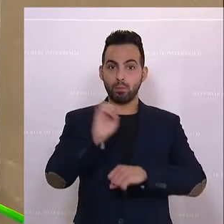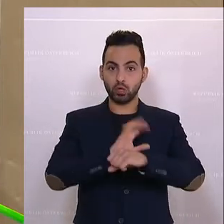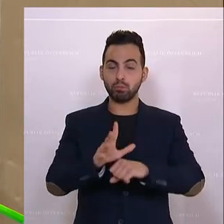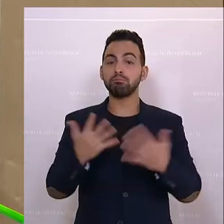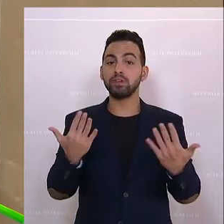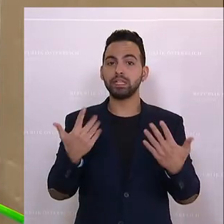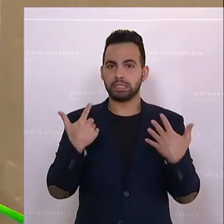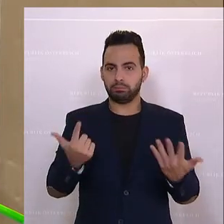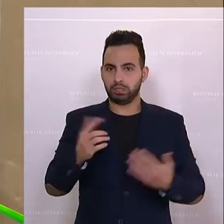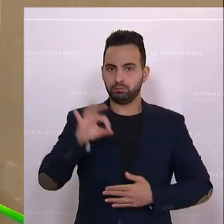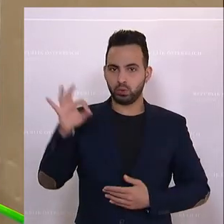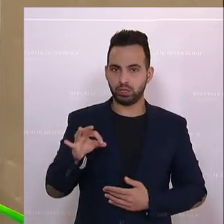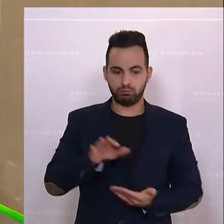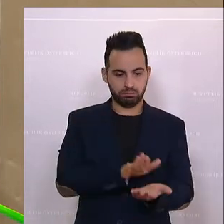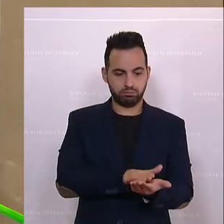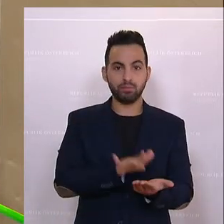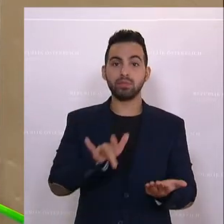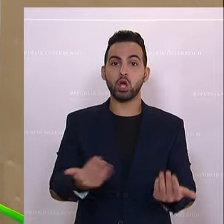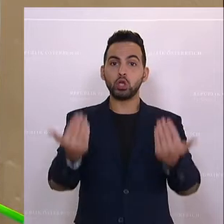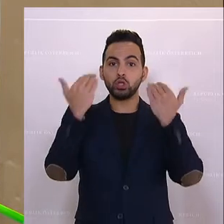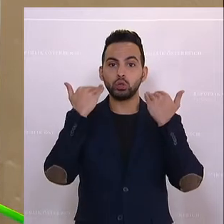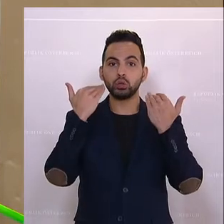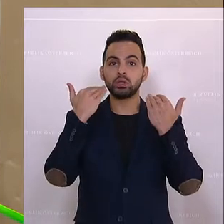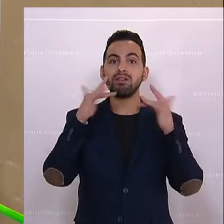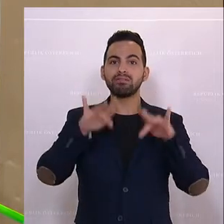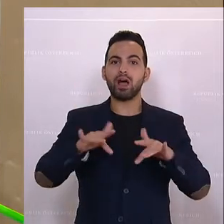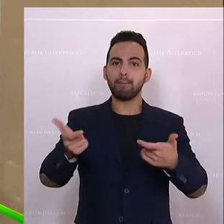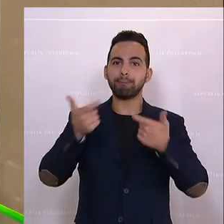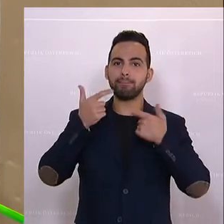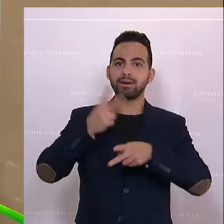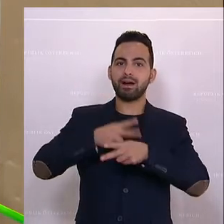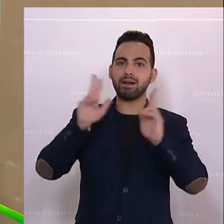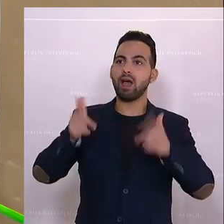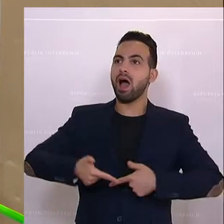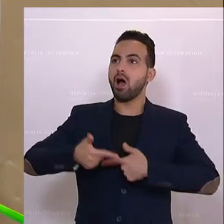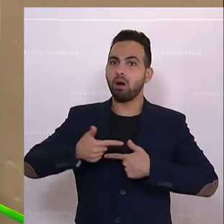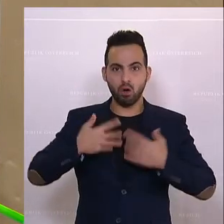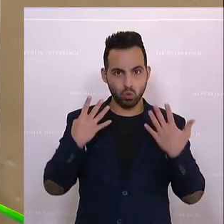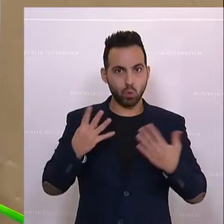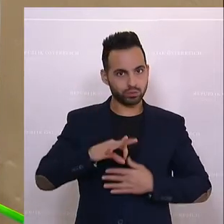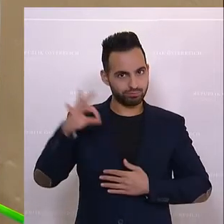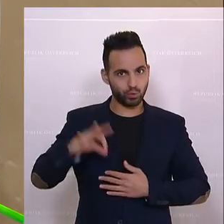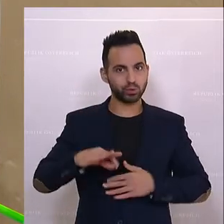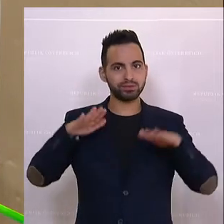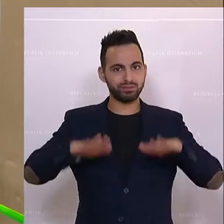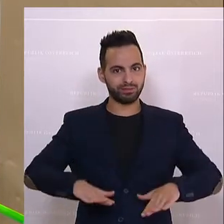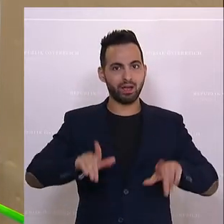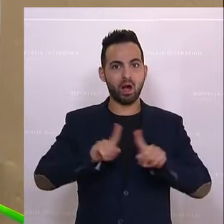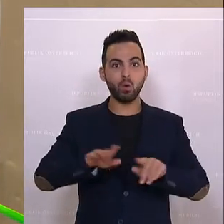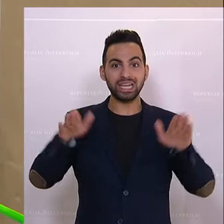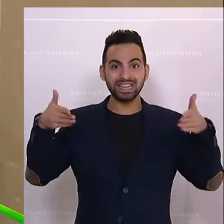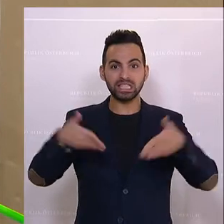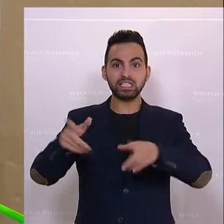70 Prozent. Es besteht ein Schutz gegen Krankenhausaufenthalte von fast 90 Prozent und Schutz vor